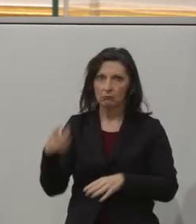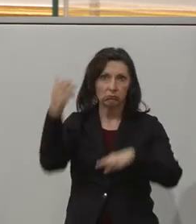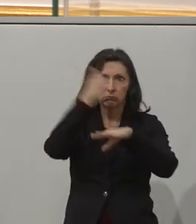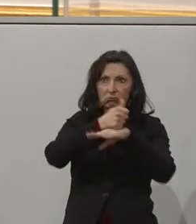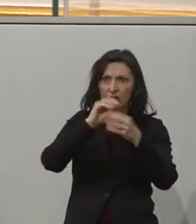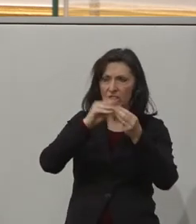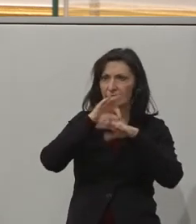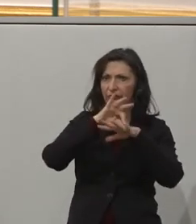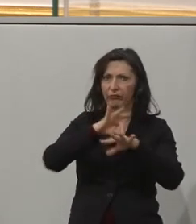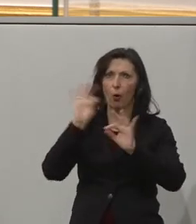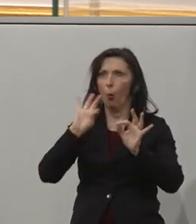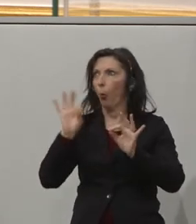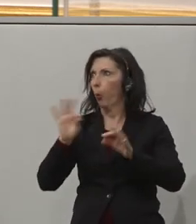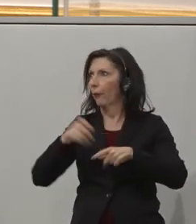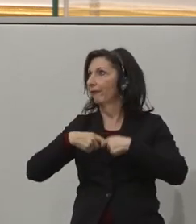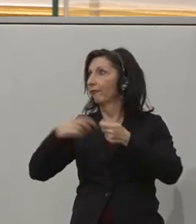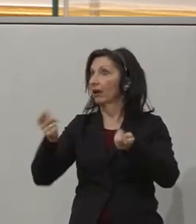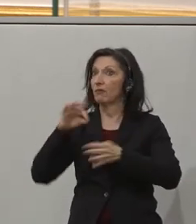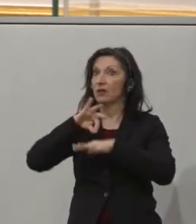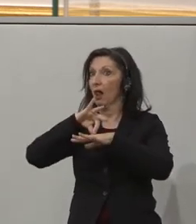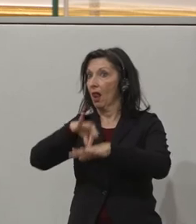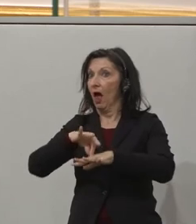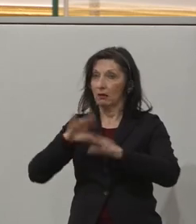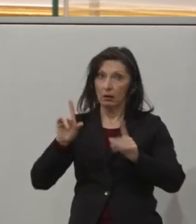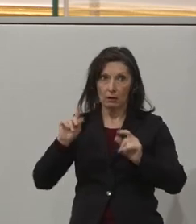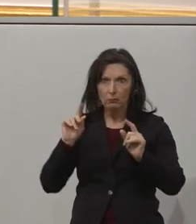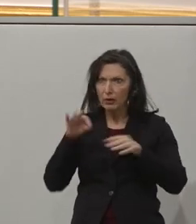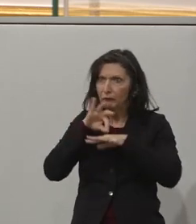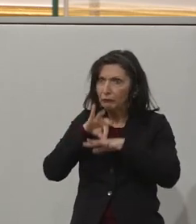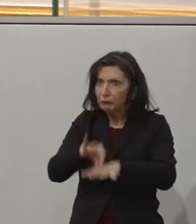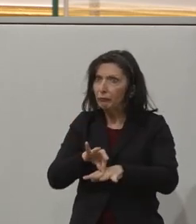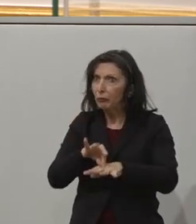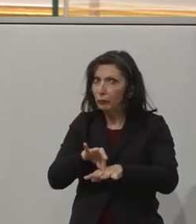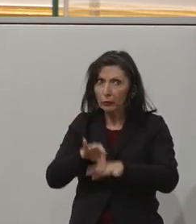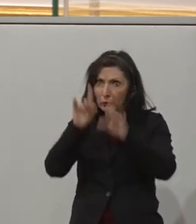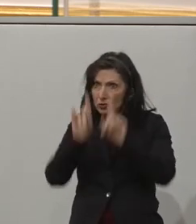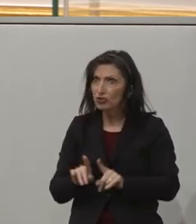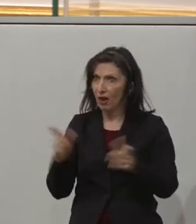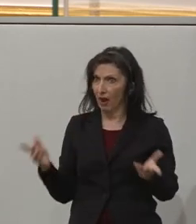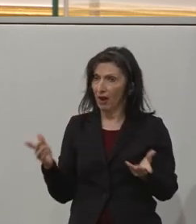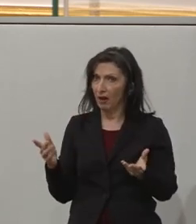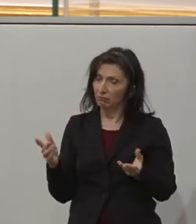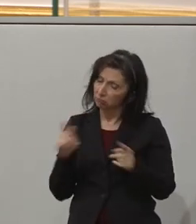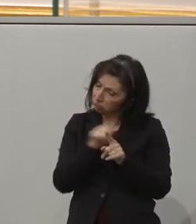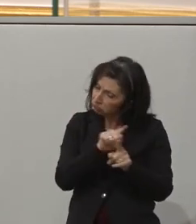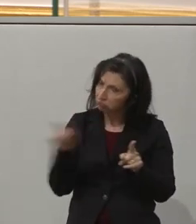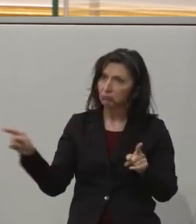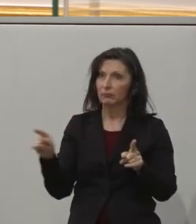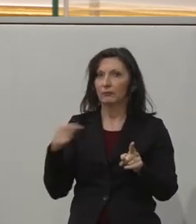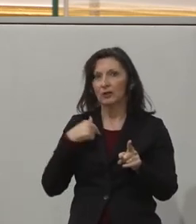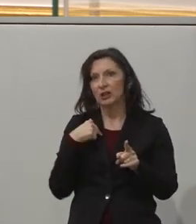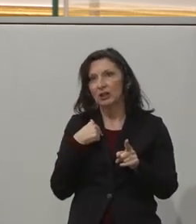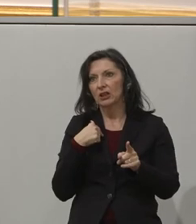Verkaufsleiter, also wirklich auch an Schlüssel stellen in unseren Unternehmen. Und ja, ich würde